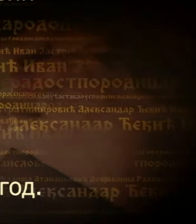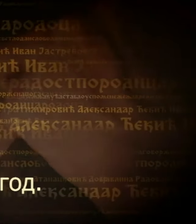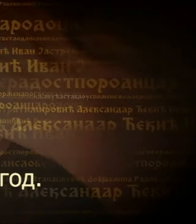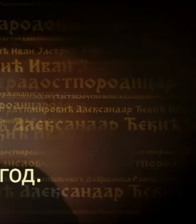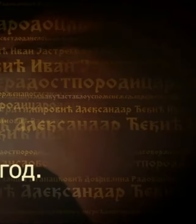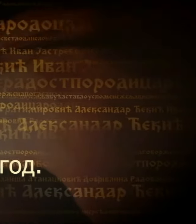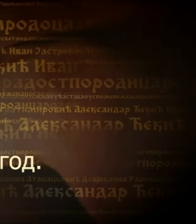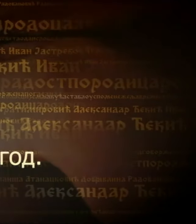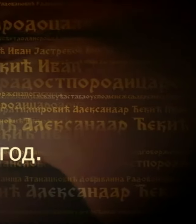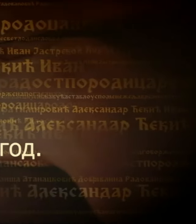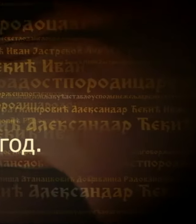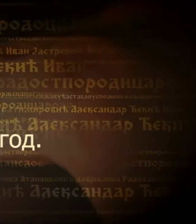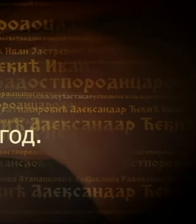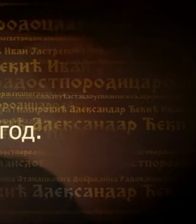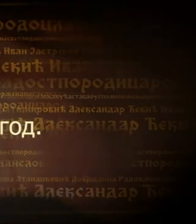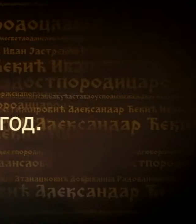Prva gradska elita.